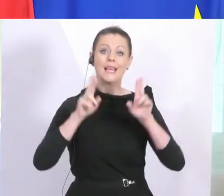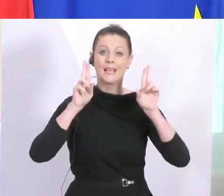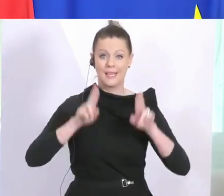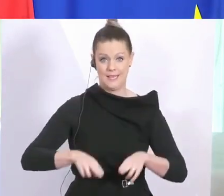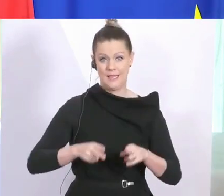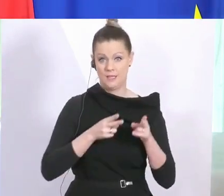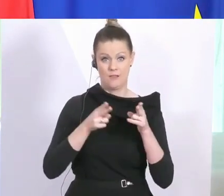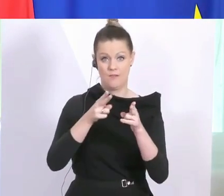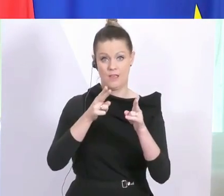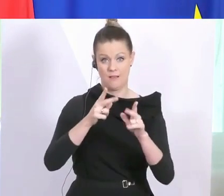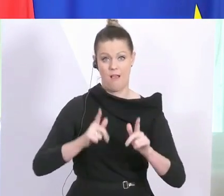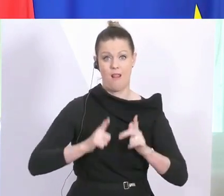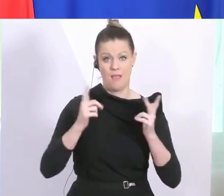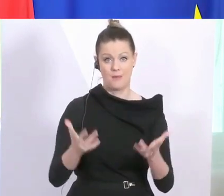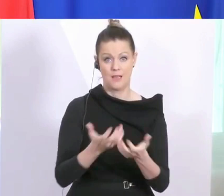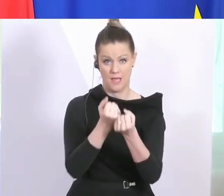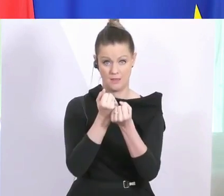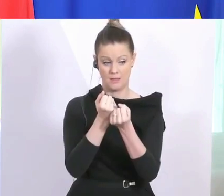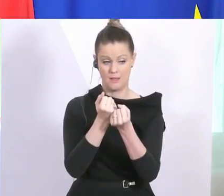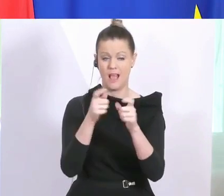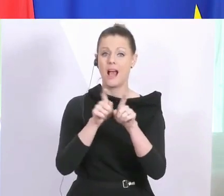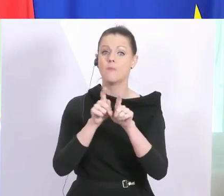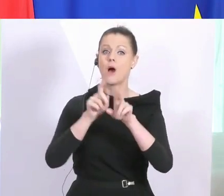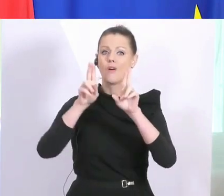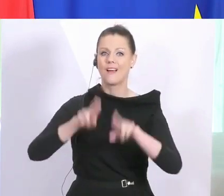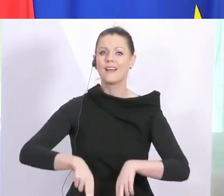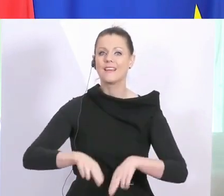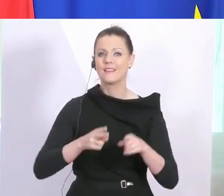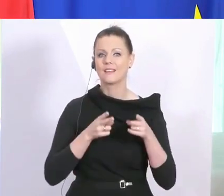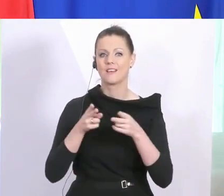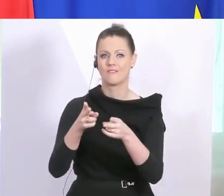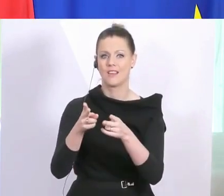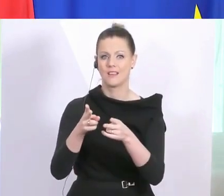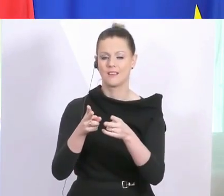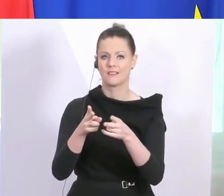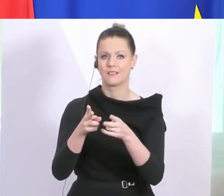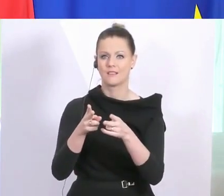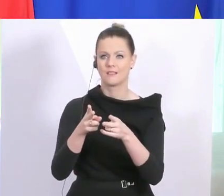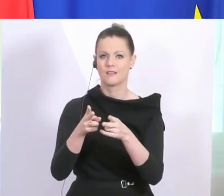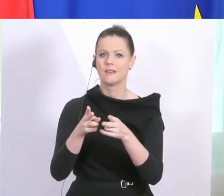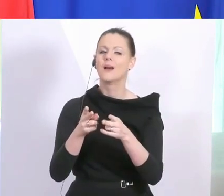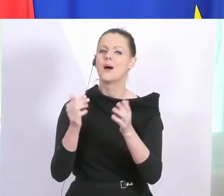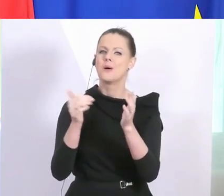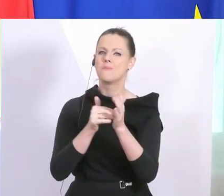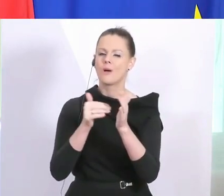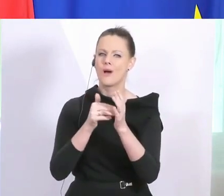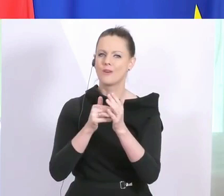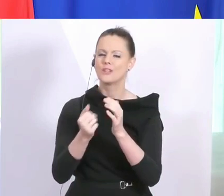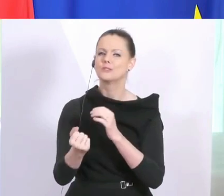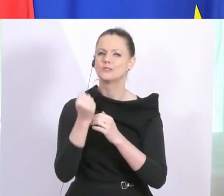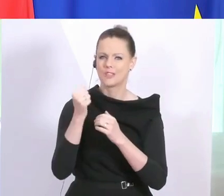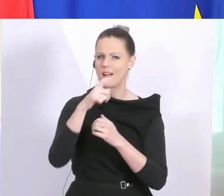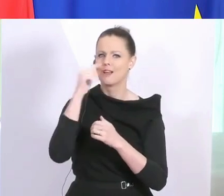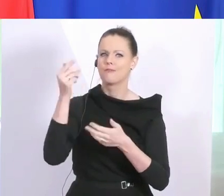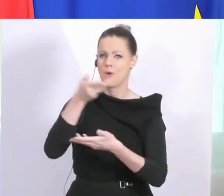Leben zu retten. Es ist vor allem aber auch der richtige Weg, um schnell wieder diese starke Volkswirtschaft zu werden,